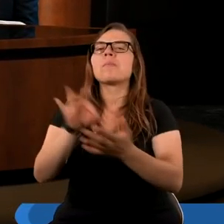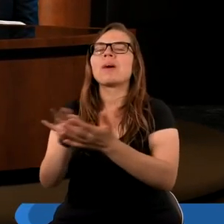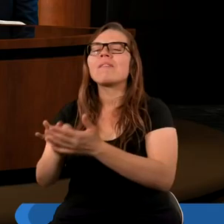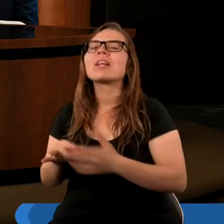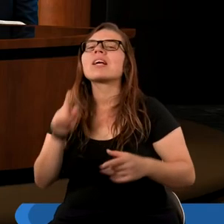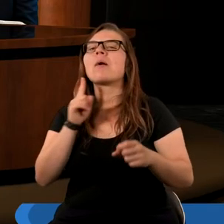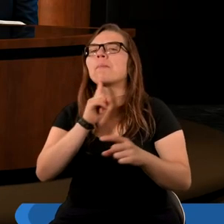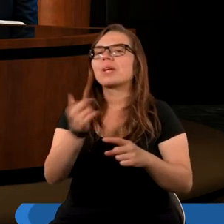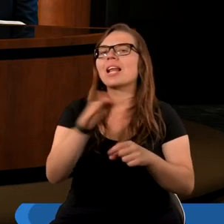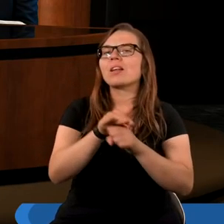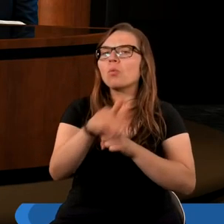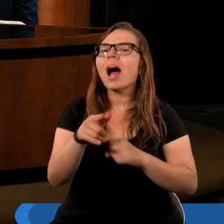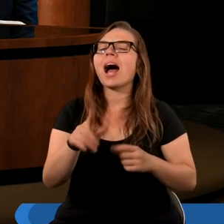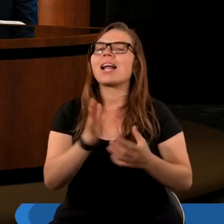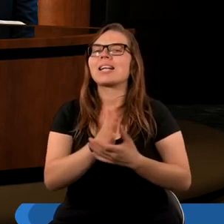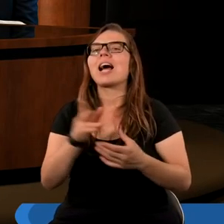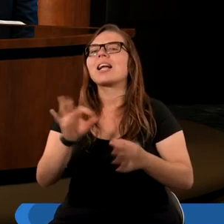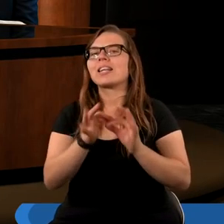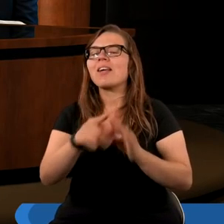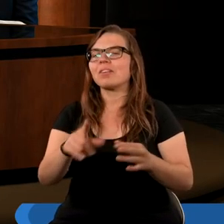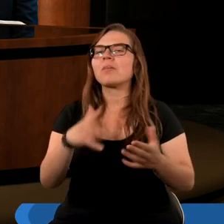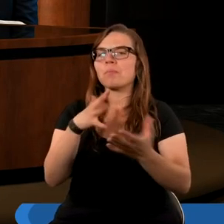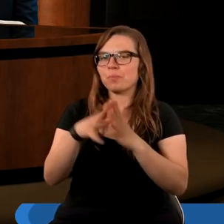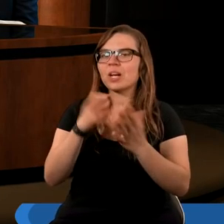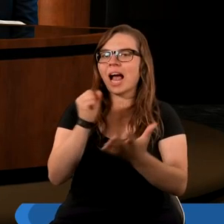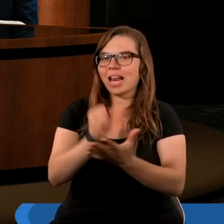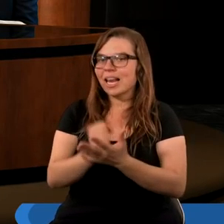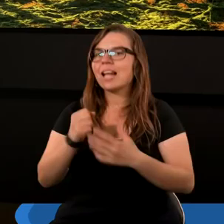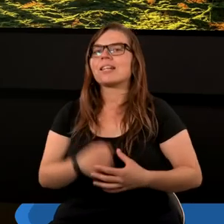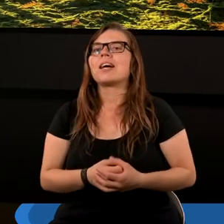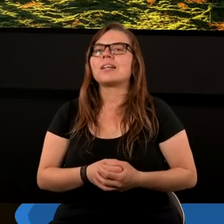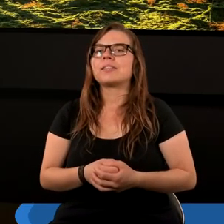przesłaniach, nawet przekazanych wprost.